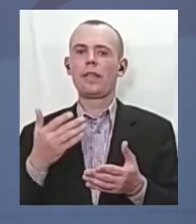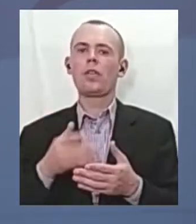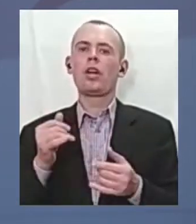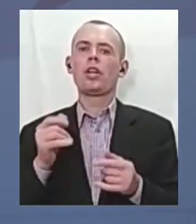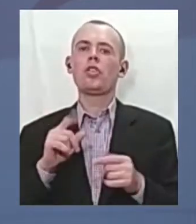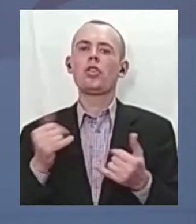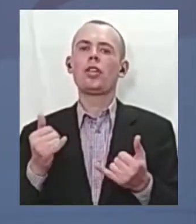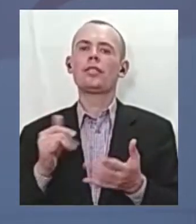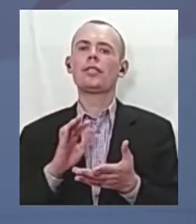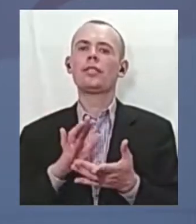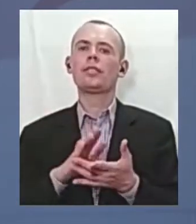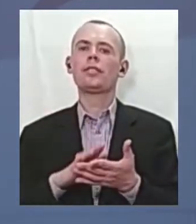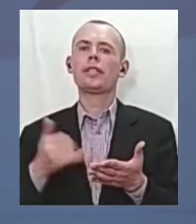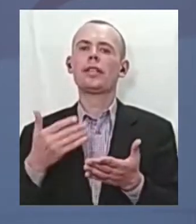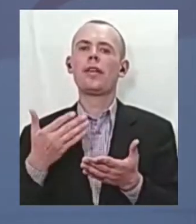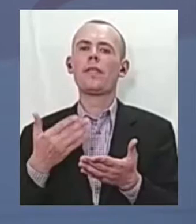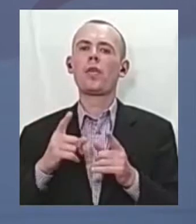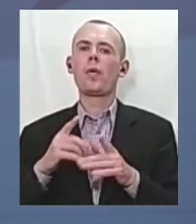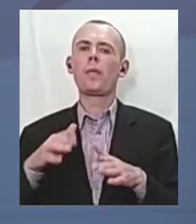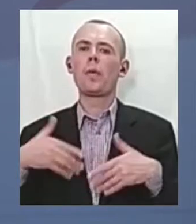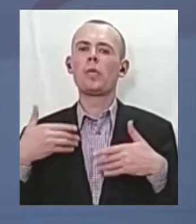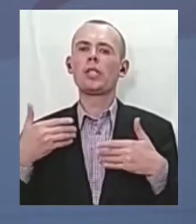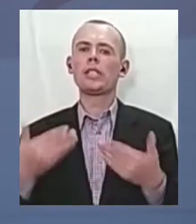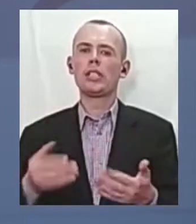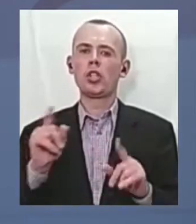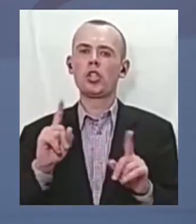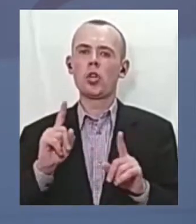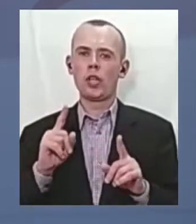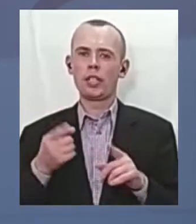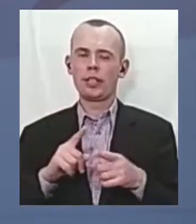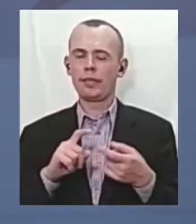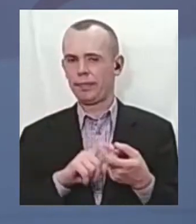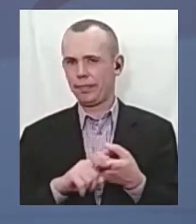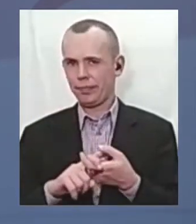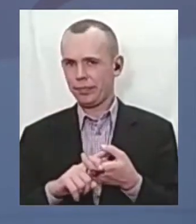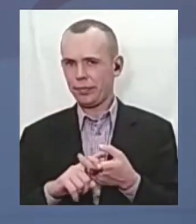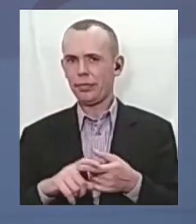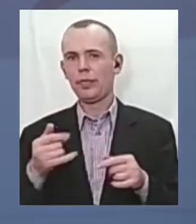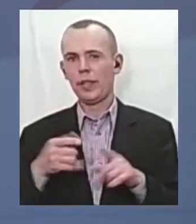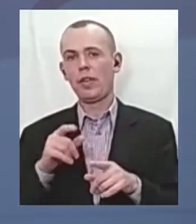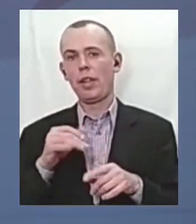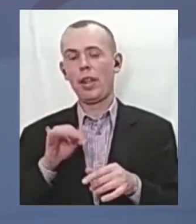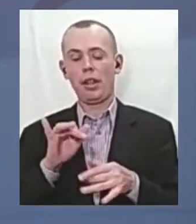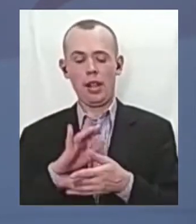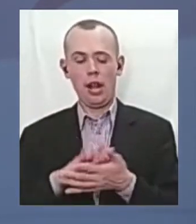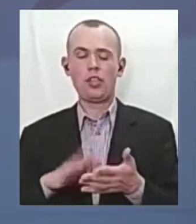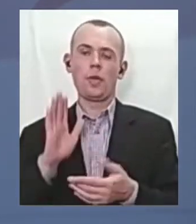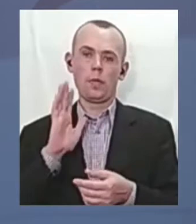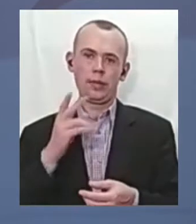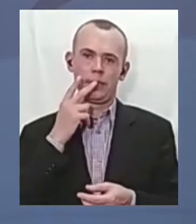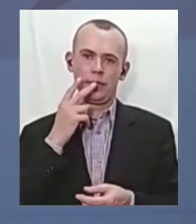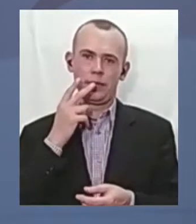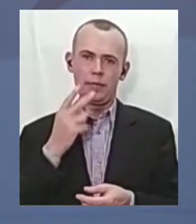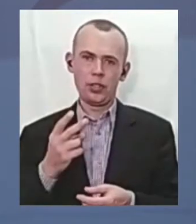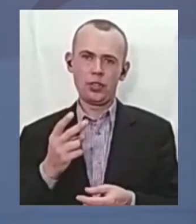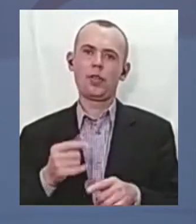експертизи. Таке рішення ухвалив суддя Київського районного суду Віктор Чаплицький. Представниця батьків загиблих у пожежі дітей Оксана Муравська виступила